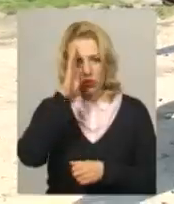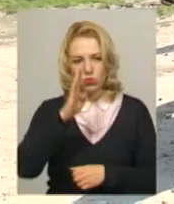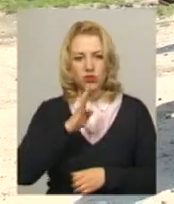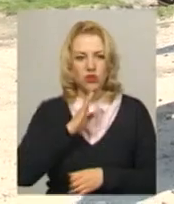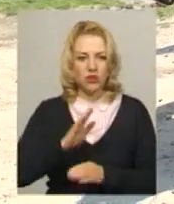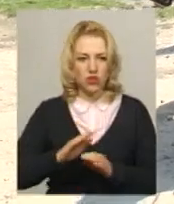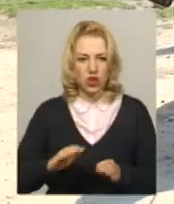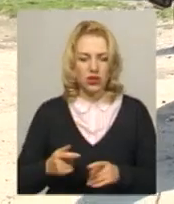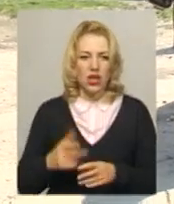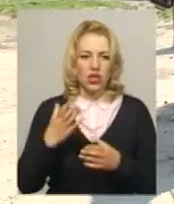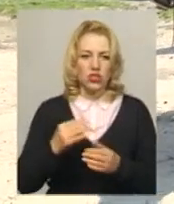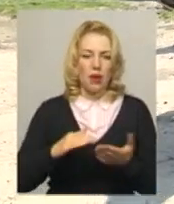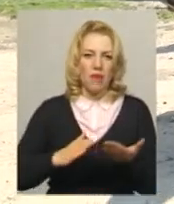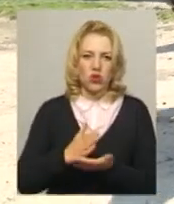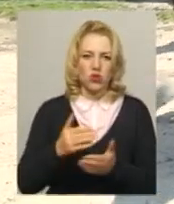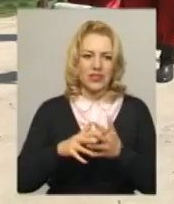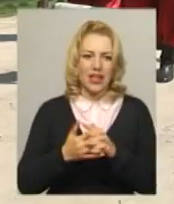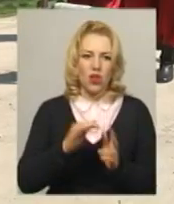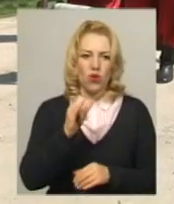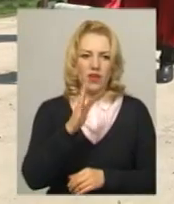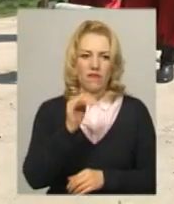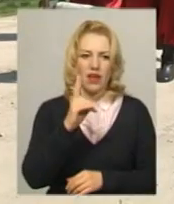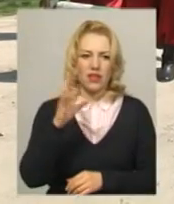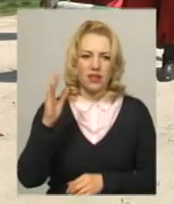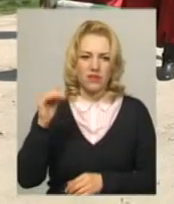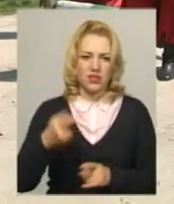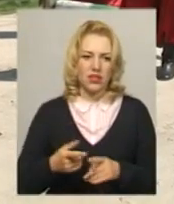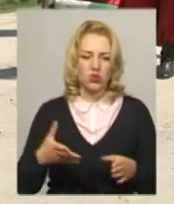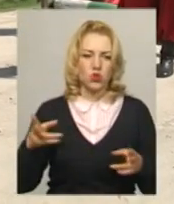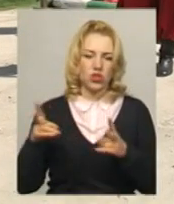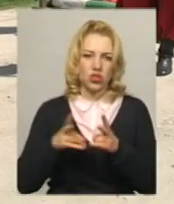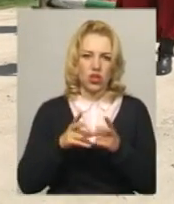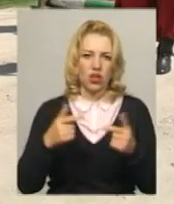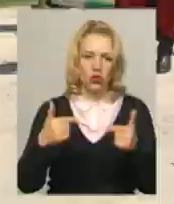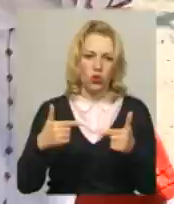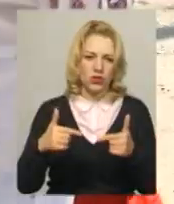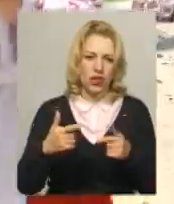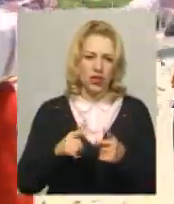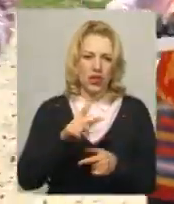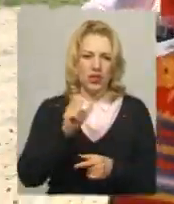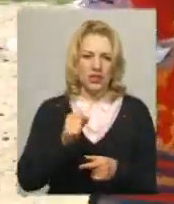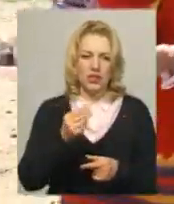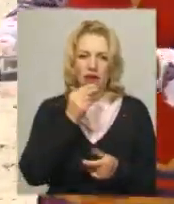Далі маршрут проліг до села Іванківці. На в'їзді гостей зустрічають міцними напоями та канапками з салом.